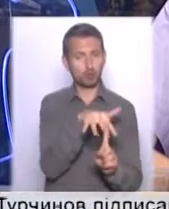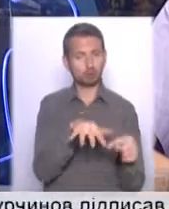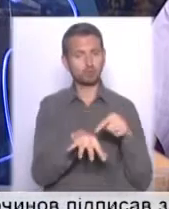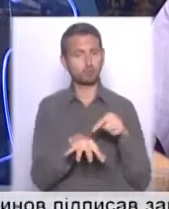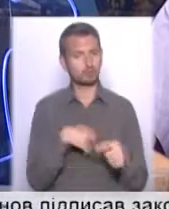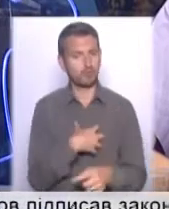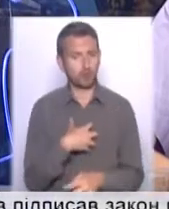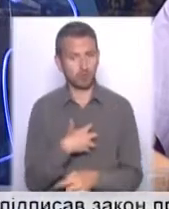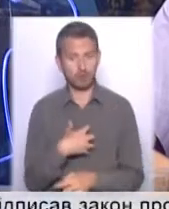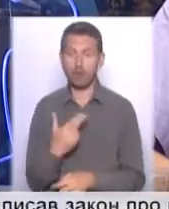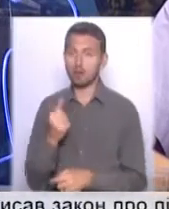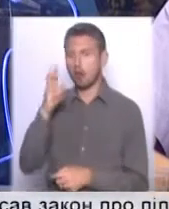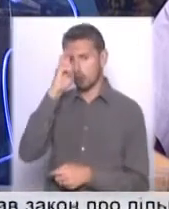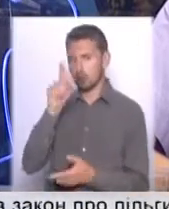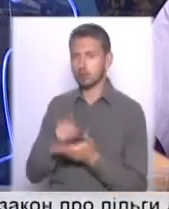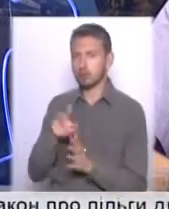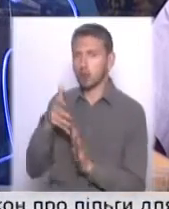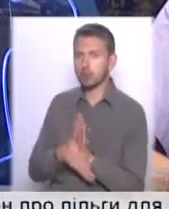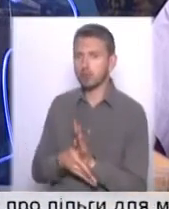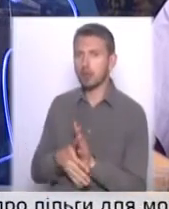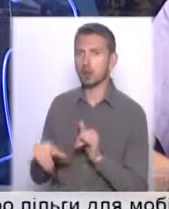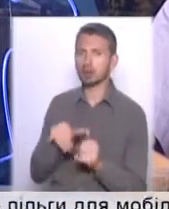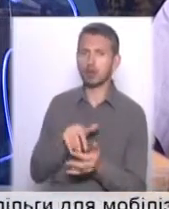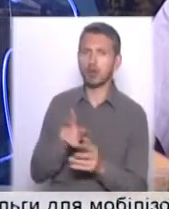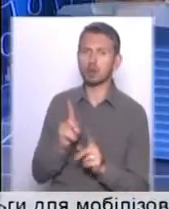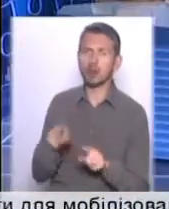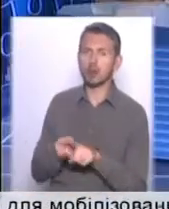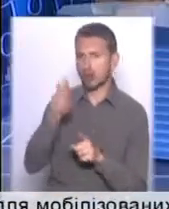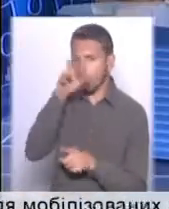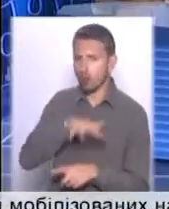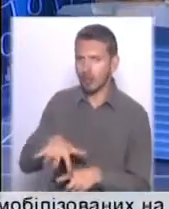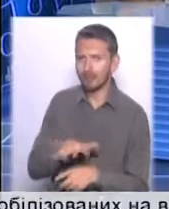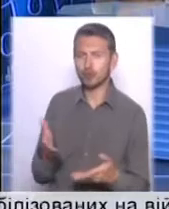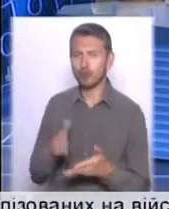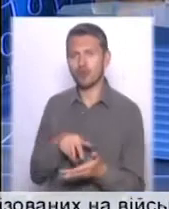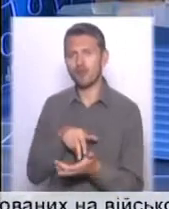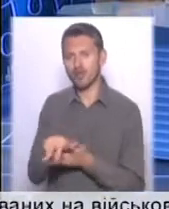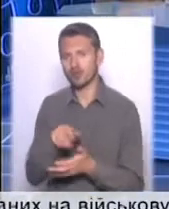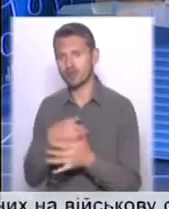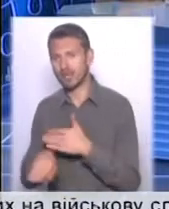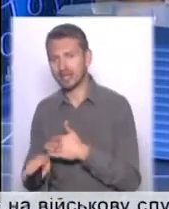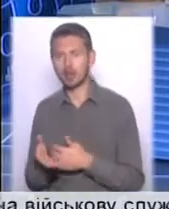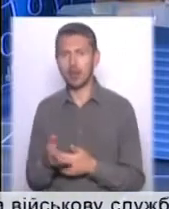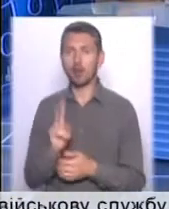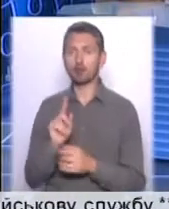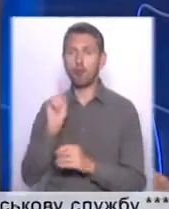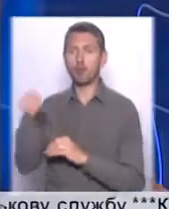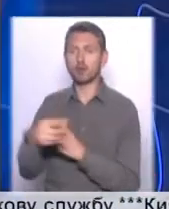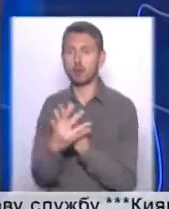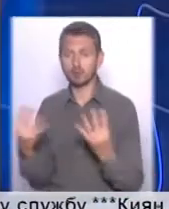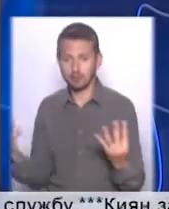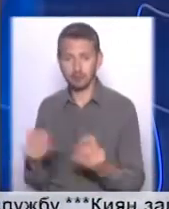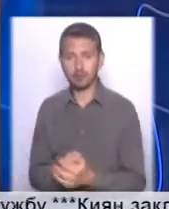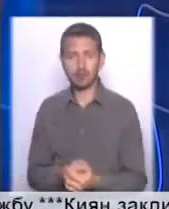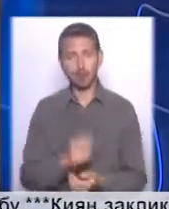королівство, куди йде вихід, де вхід, хто за кордонами, за парканом у цим всім королівства. Ну він же має це все знати, Король